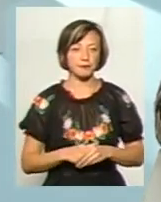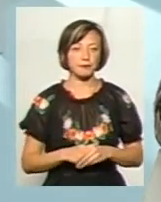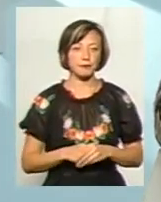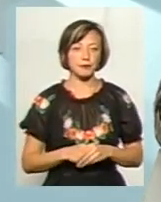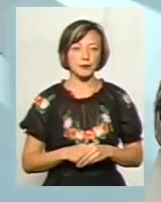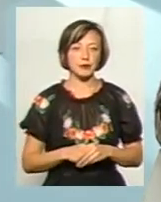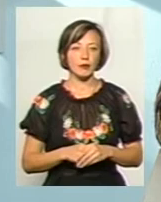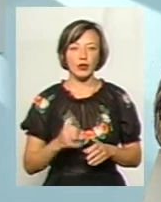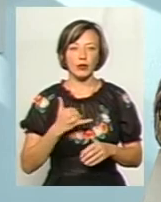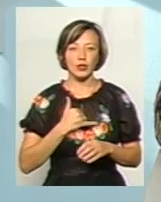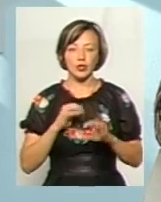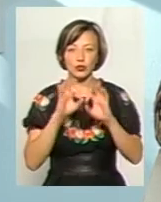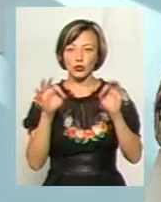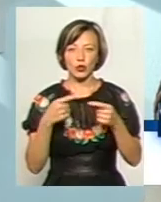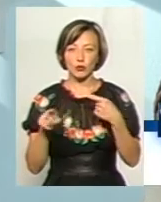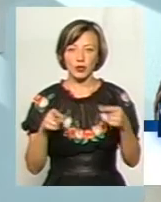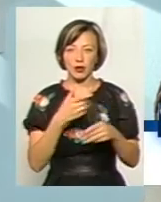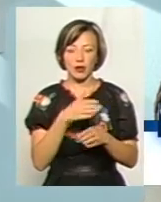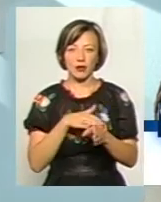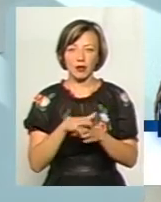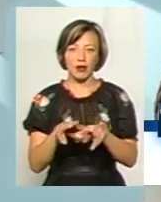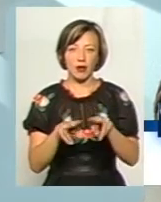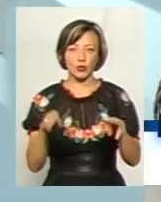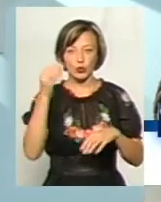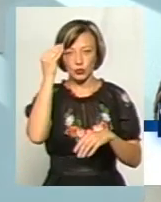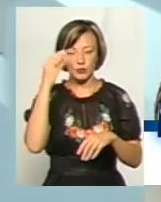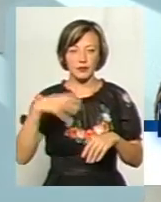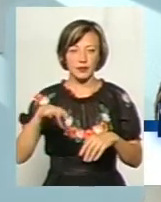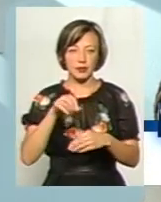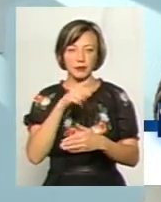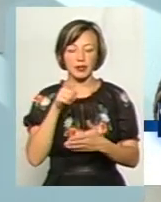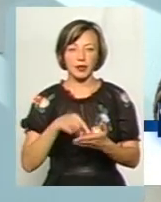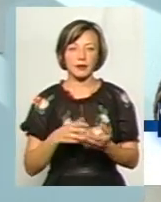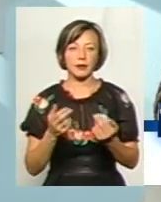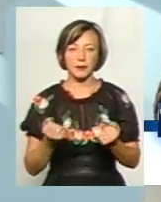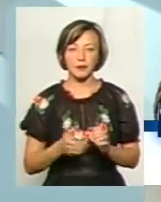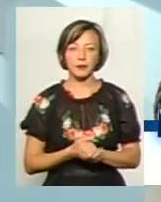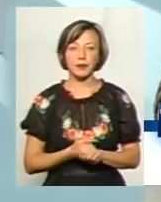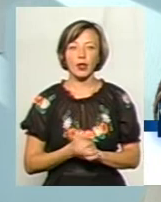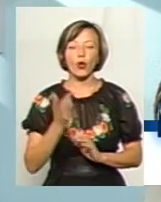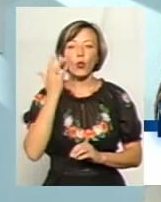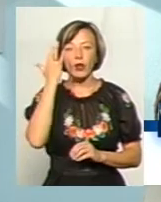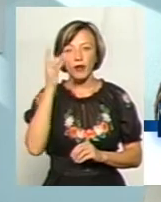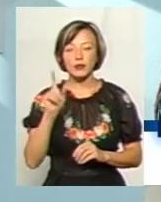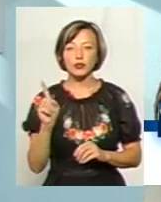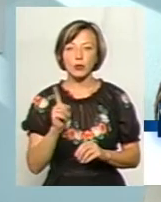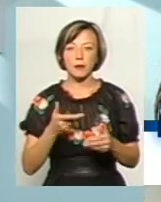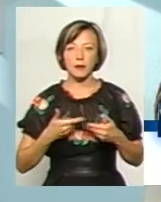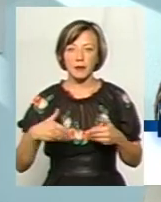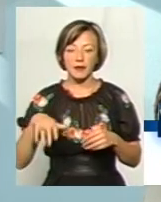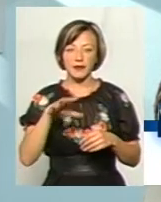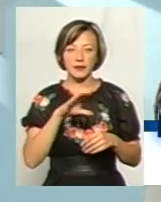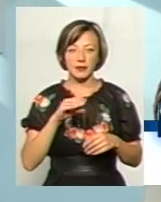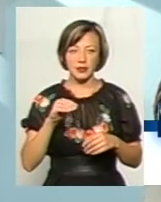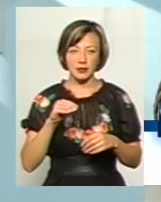власне кажучи, у нас немає жодних розбіжностей, ми з ними абсолютно однодумці, практично з усіх цих питань. Так? От, але уявіть, що ми всі на одне